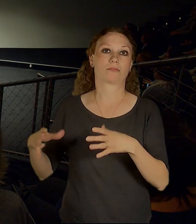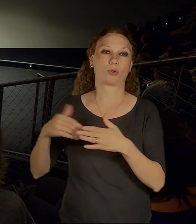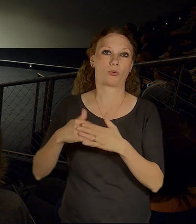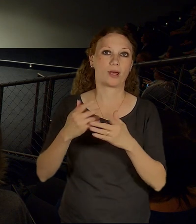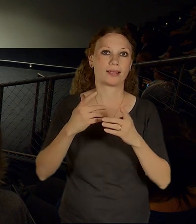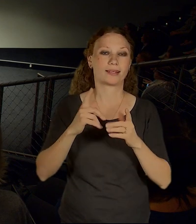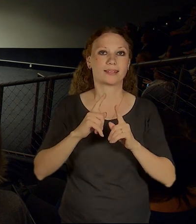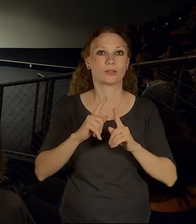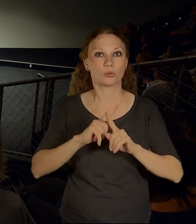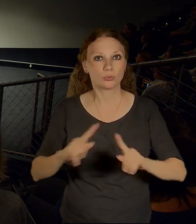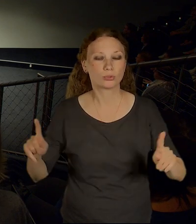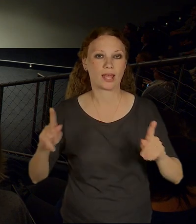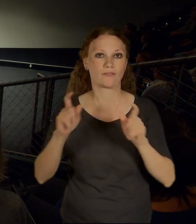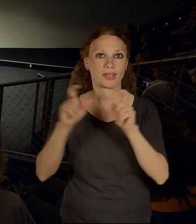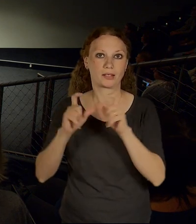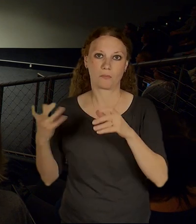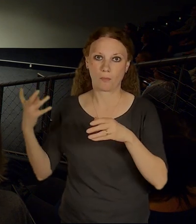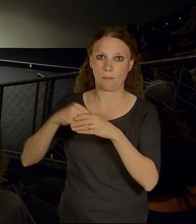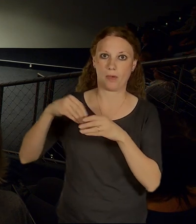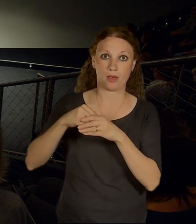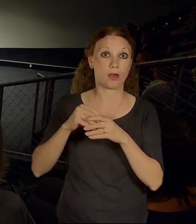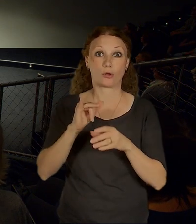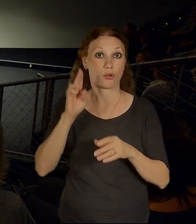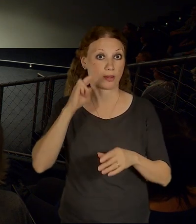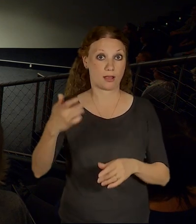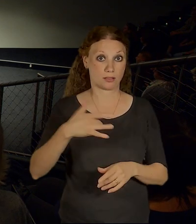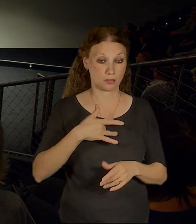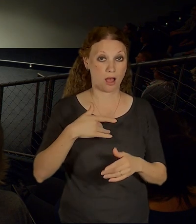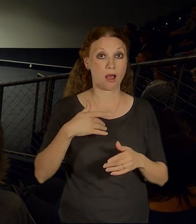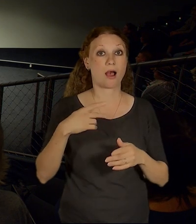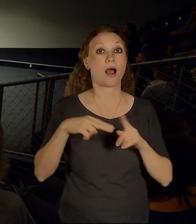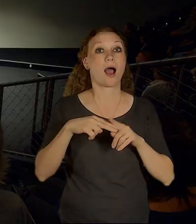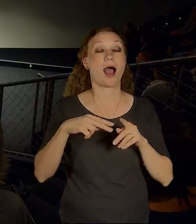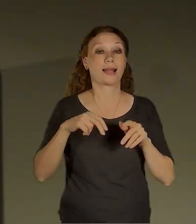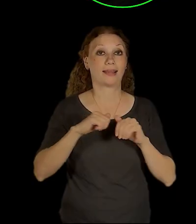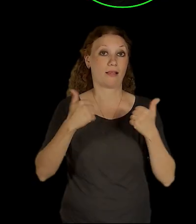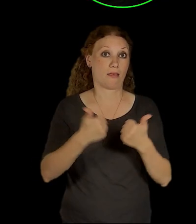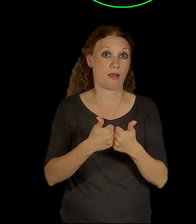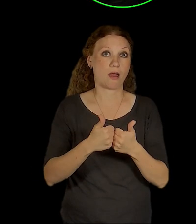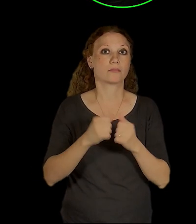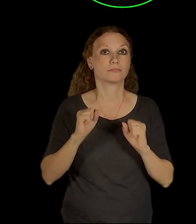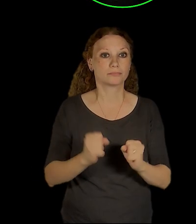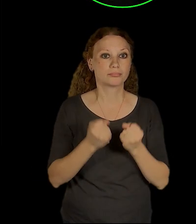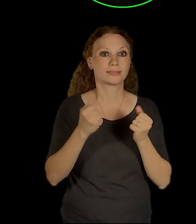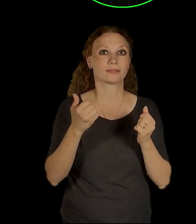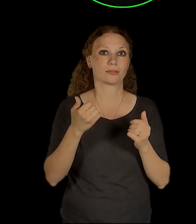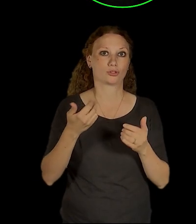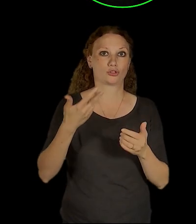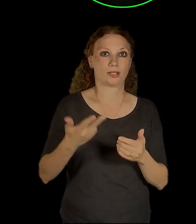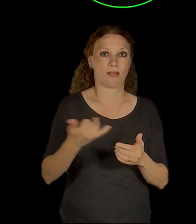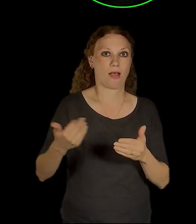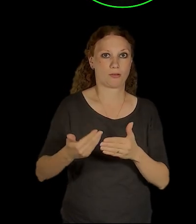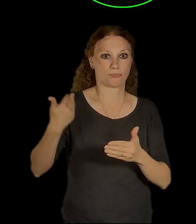firm. Ty, kdo nás neznají, my jsme ateliér, který vznikl před 30 lety a jelnatkové té rezidenční vně,